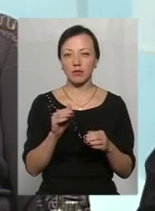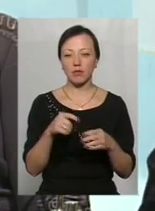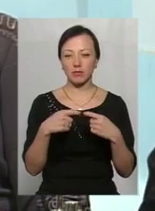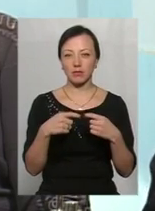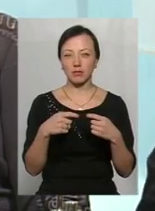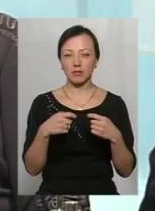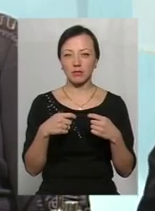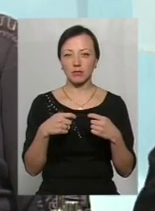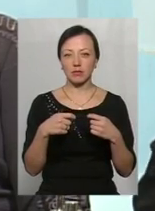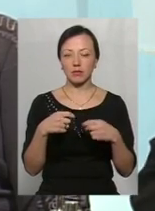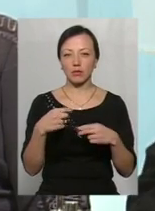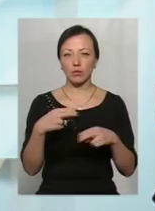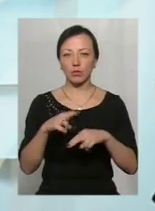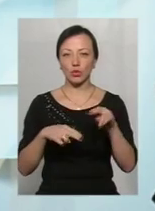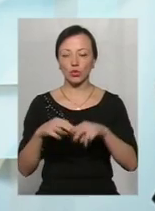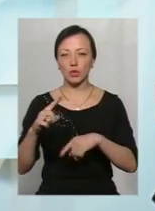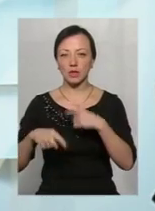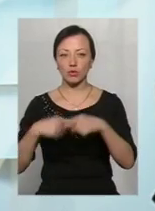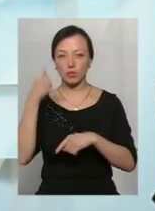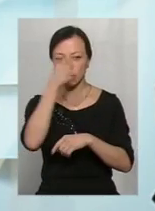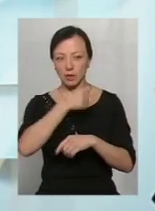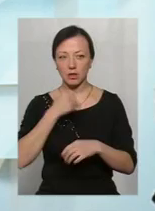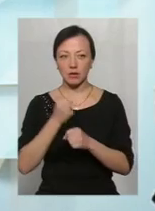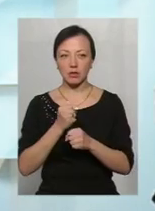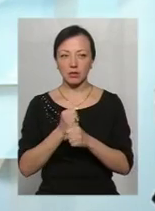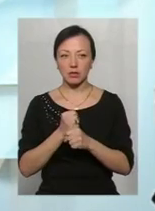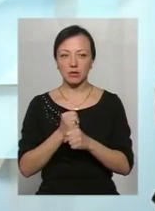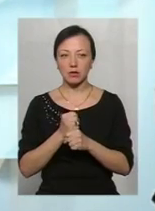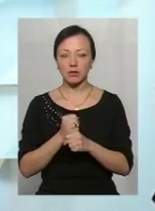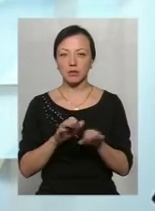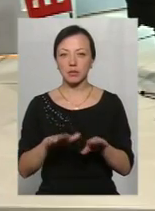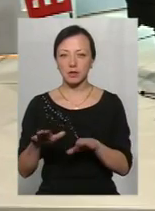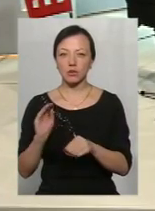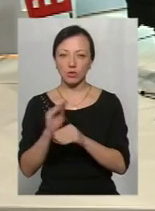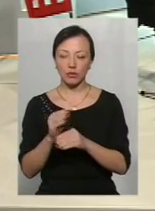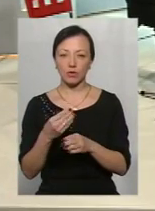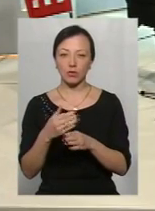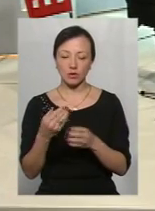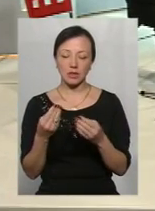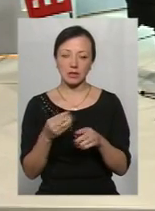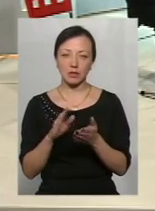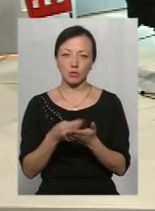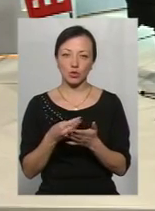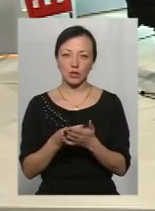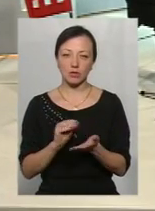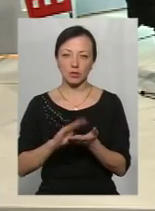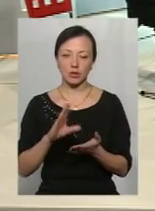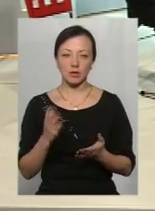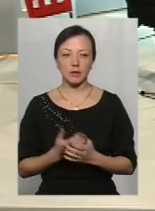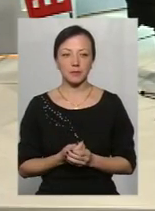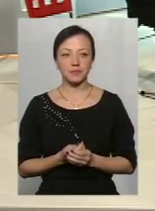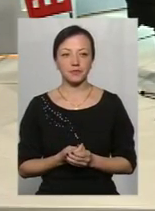на слідуючий рік, я думаю, там воно вже буде працювати. Плюс це ж додаткові кошти, бюджету.